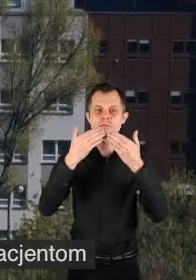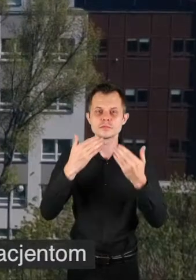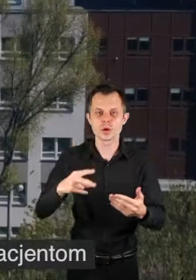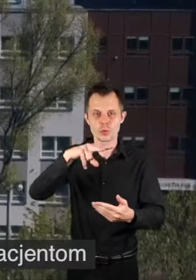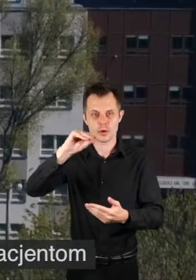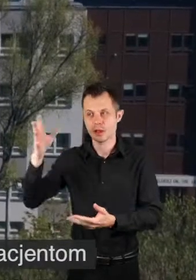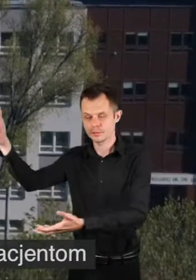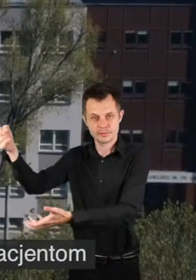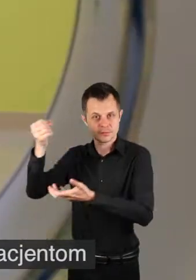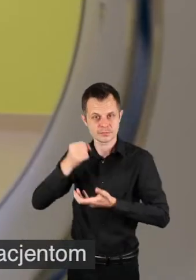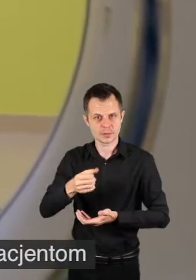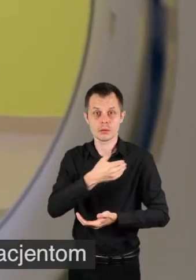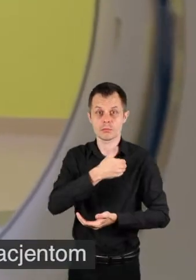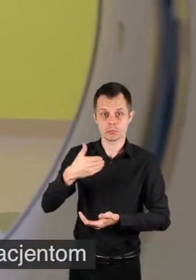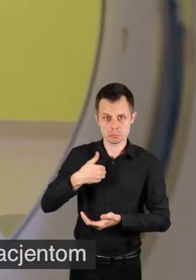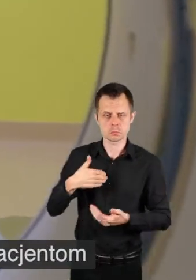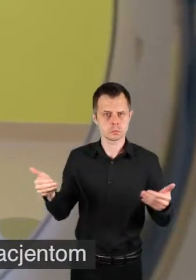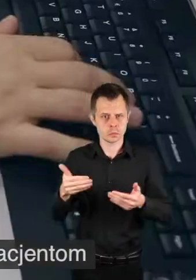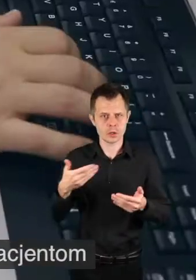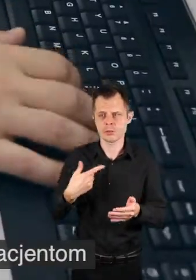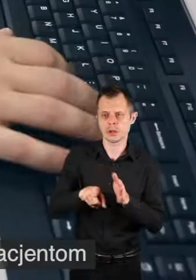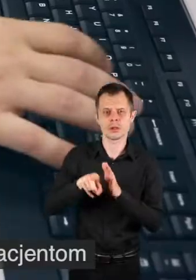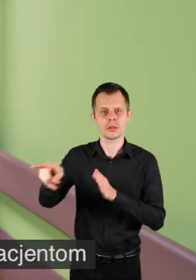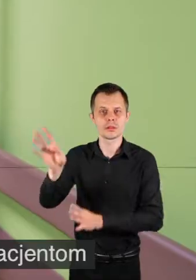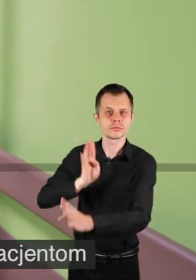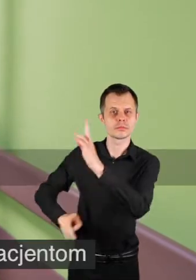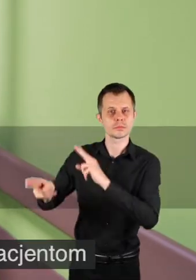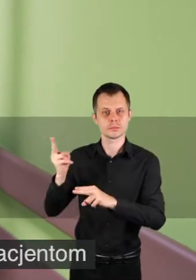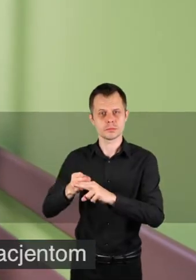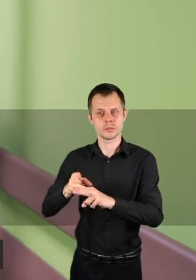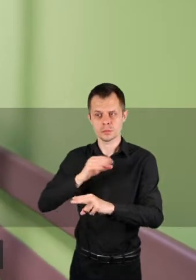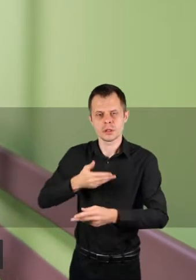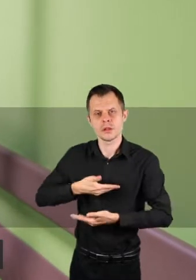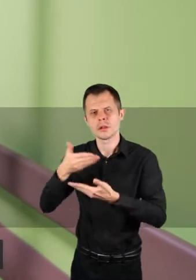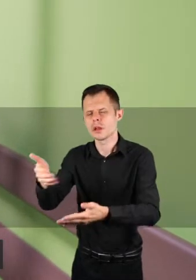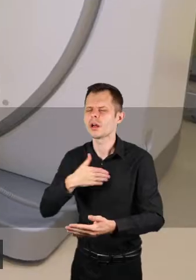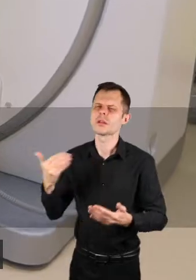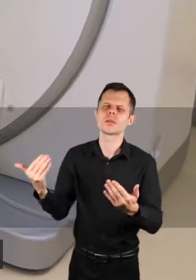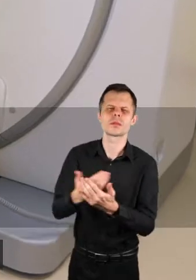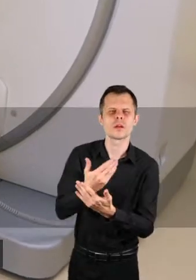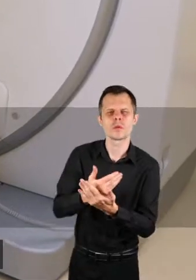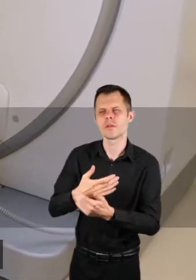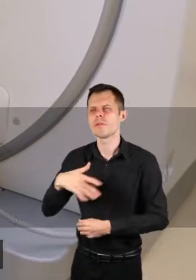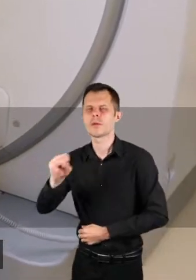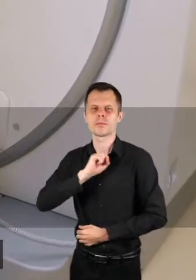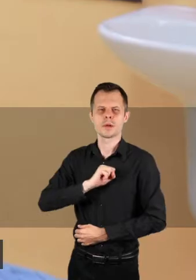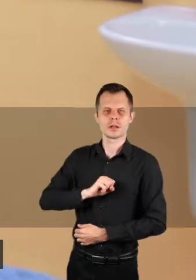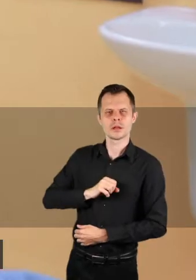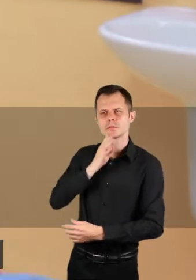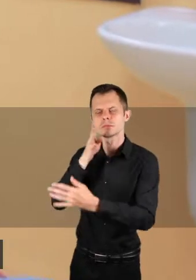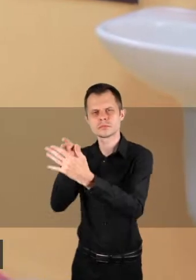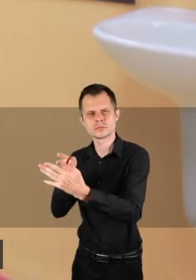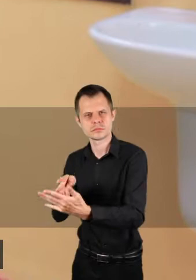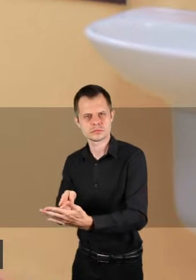Dzięki funduszom unijnym jesteśmy w stanie zaoferować naszym pacjentom najnowocześniejszą diagnostykę i terapię